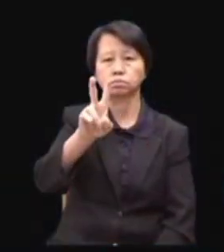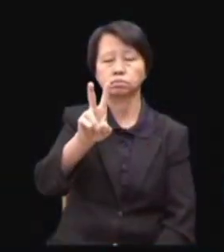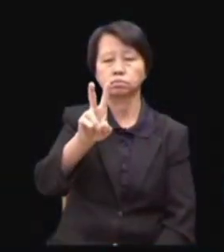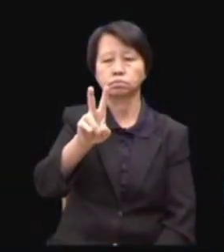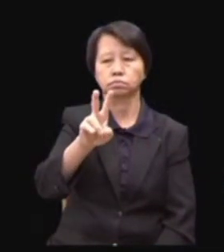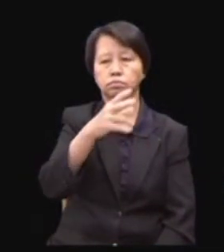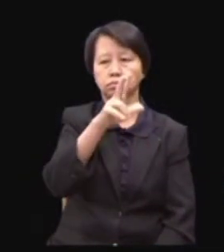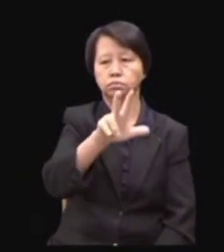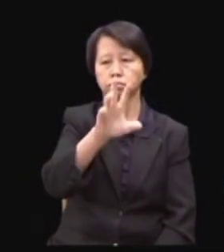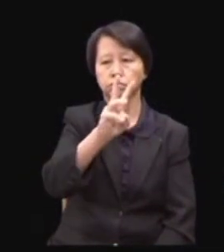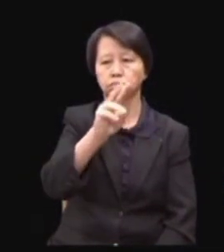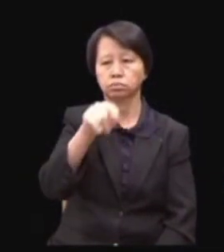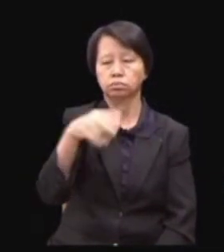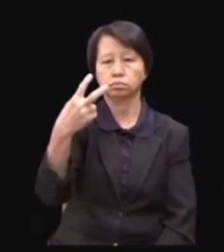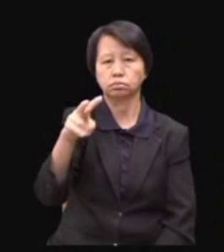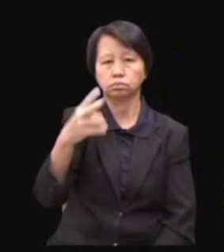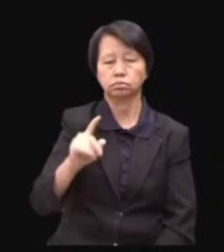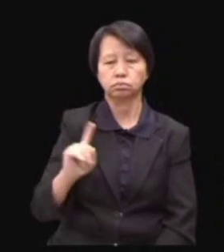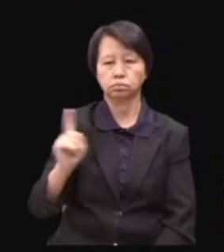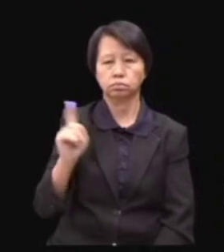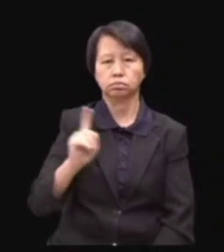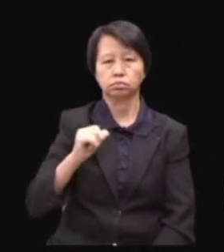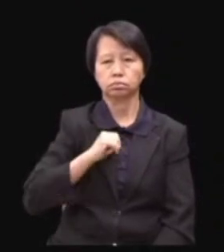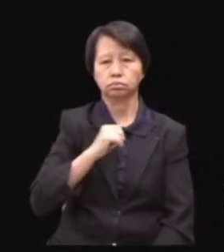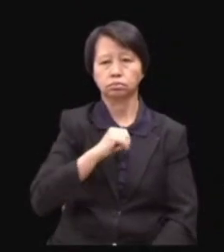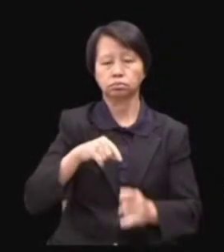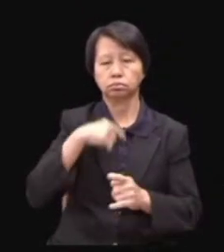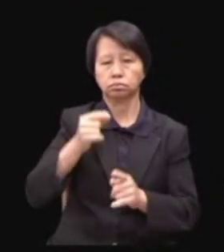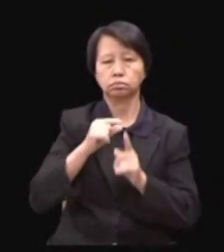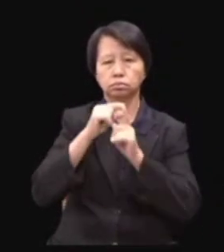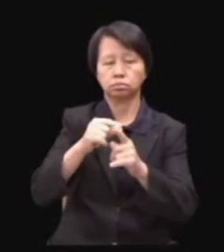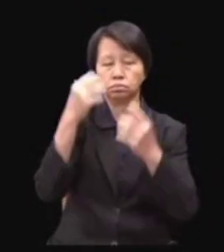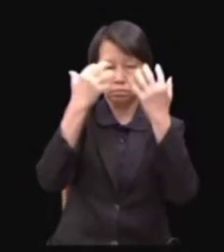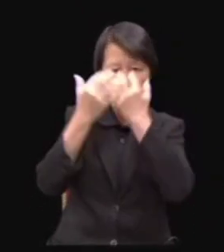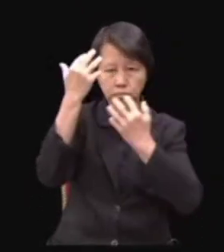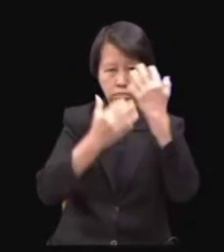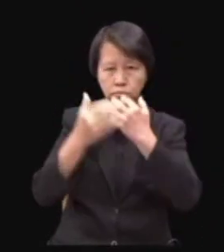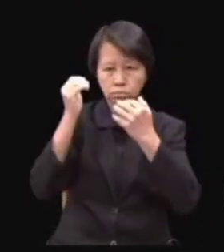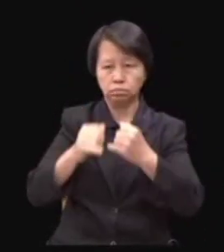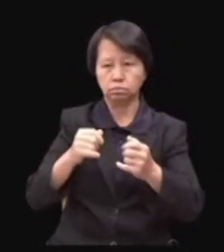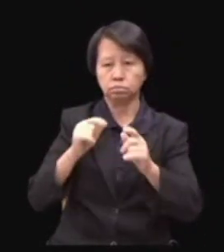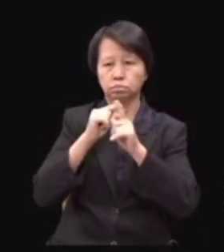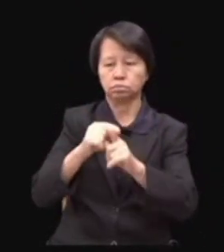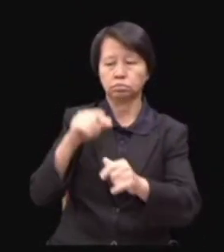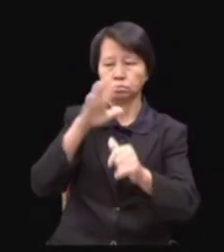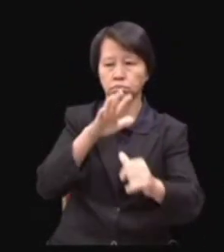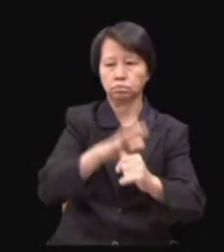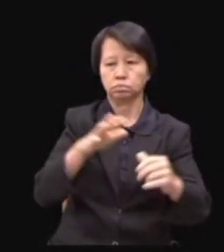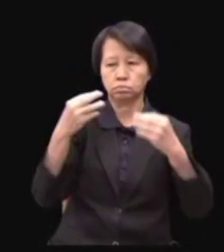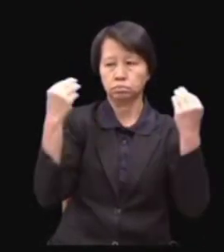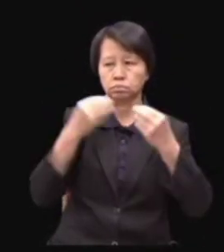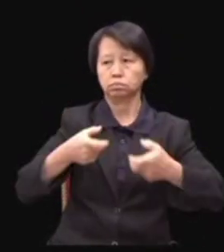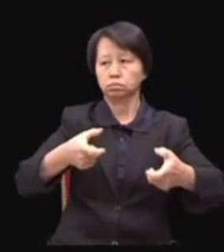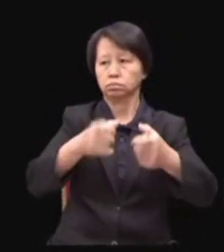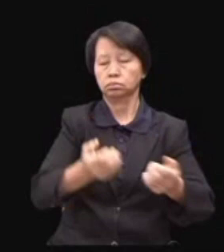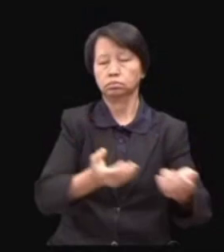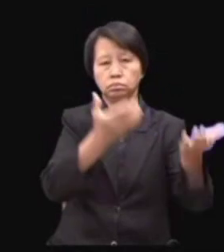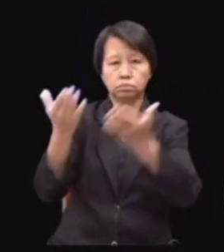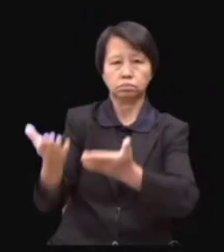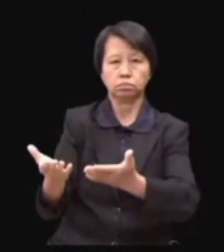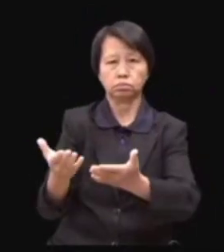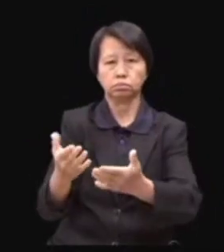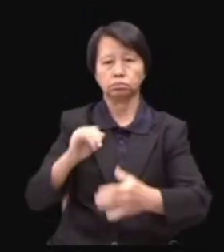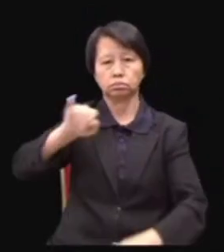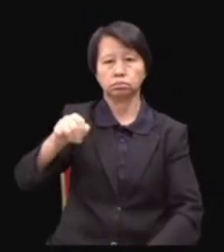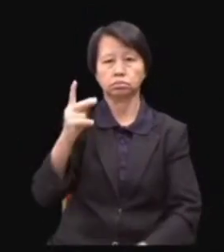36.12. Baca kan? Mana-mana ahli yang mengularkan kenyataan yang mengelirukan boleh disifatkan sebagai menghina majlis dan boleh dirujuk kepada